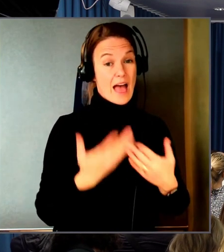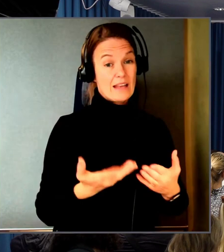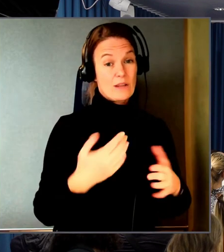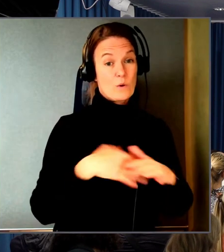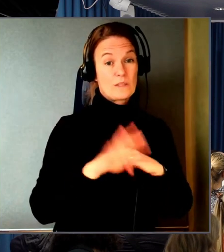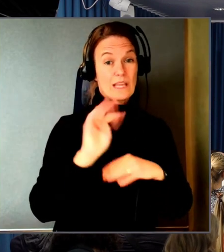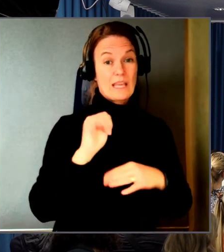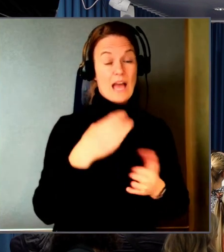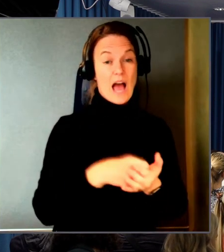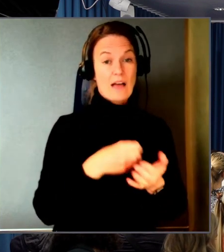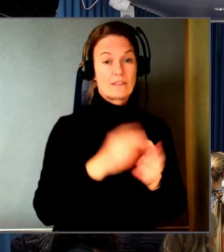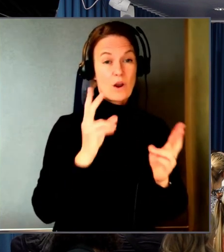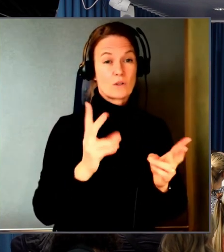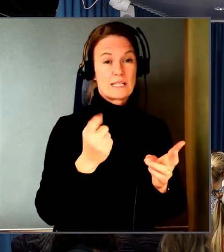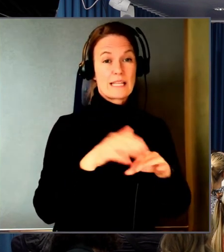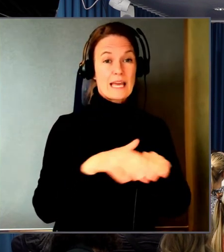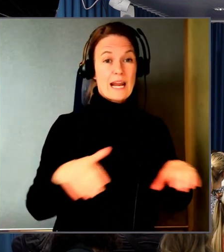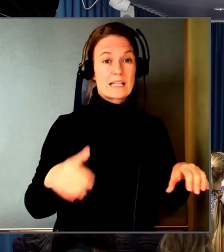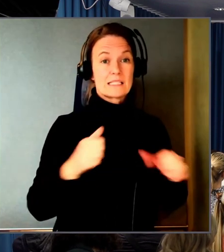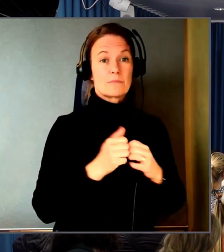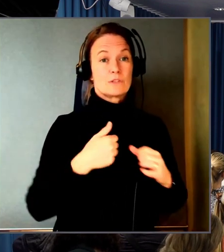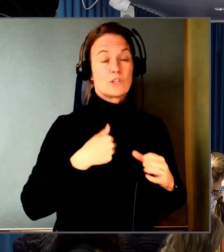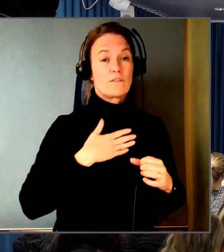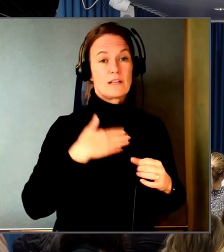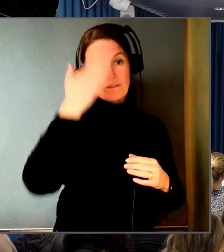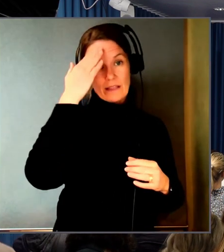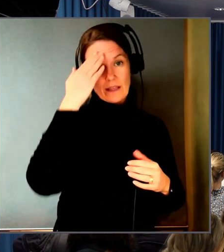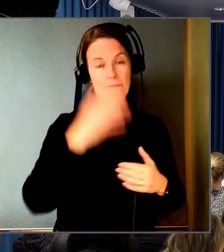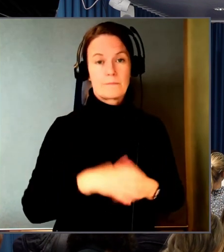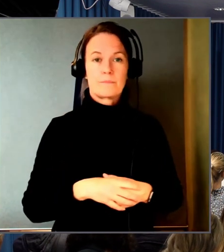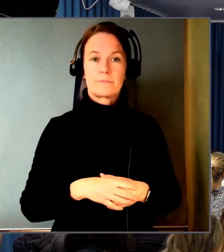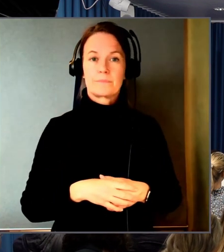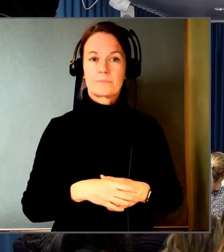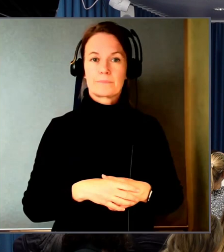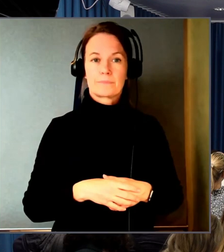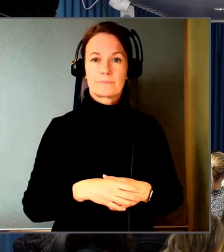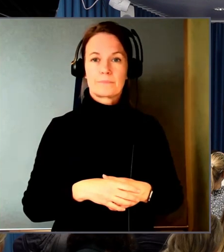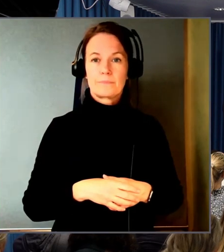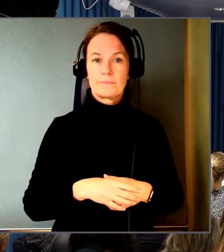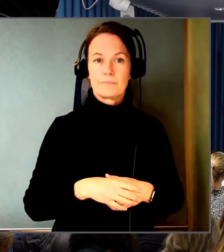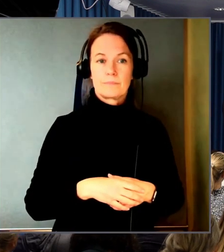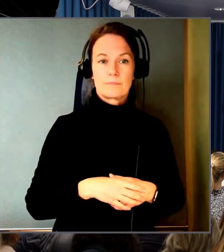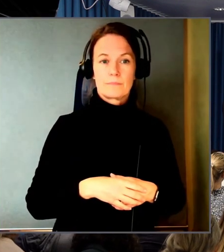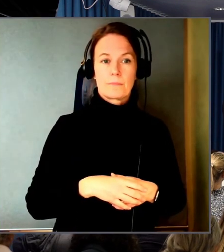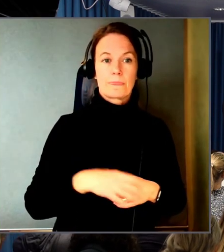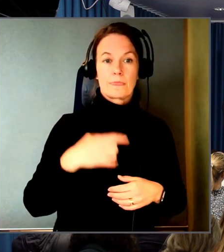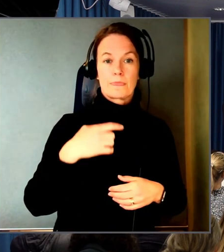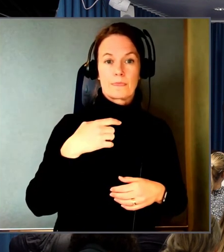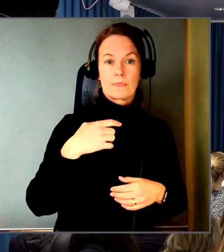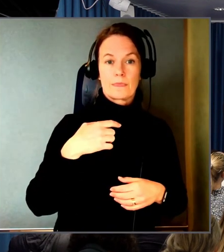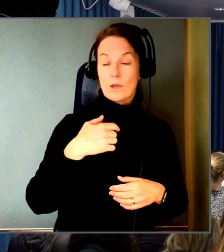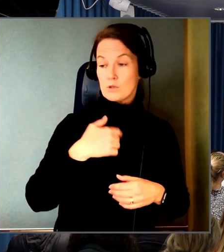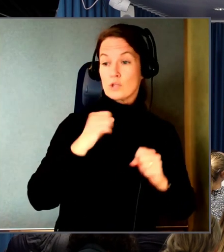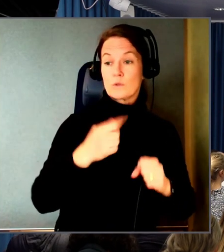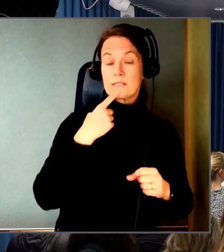på gränsen där. Men jag skulle vilja veta det. Jag skulle säga ja. Därför att man definierar e-handel